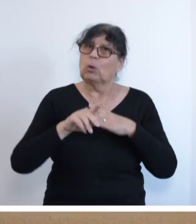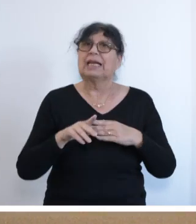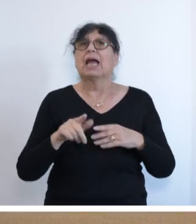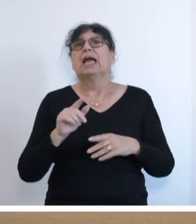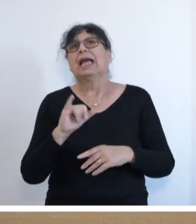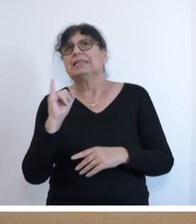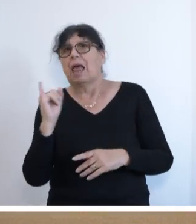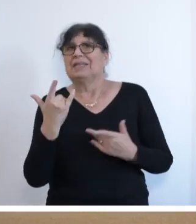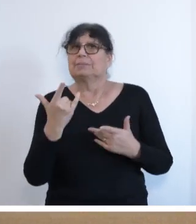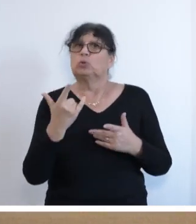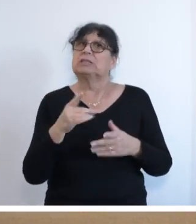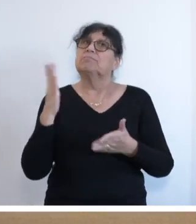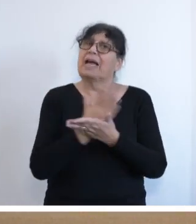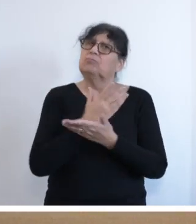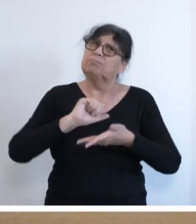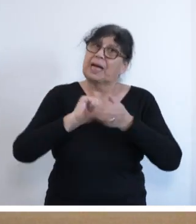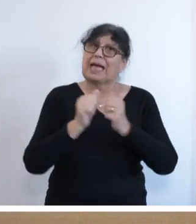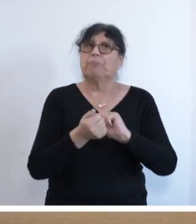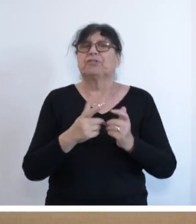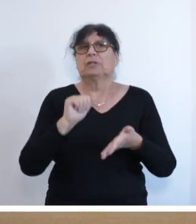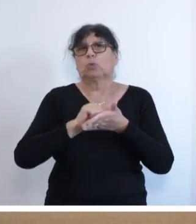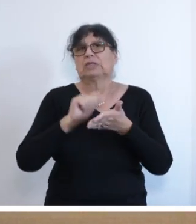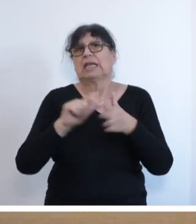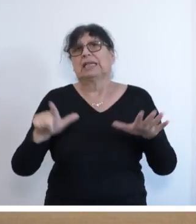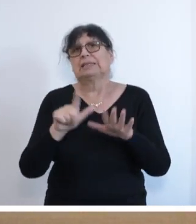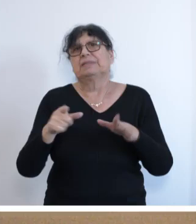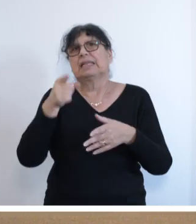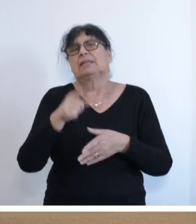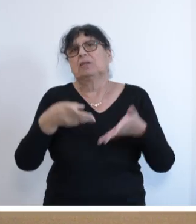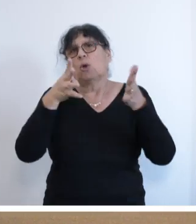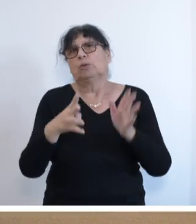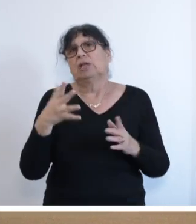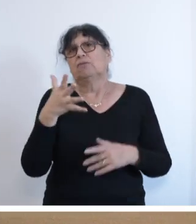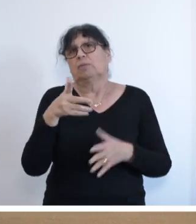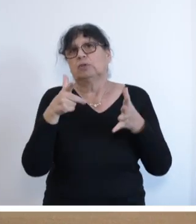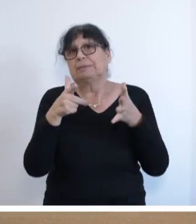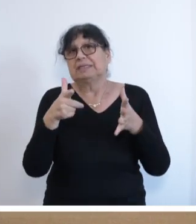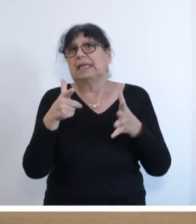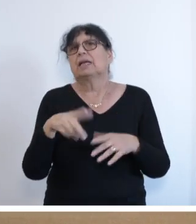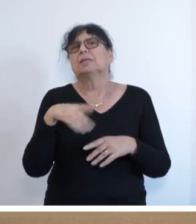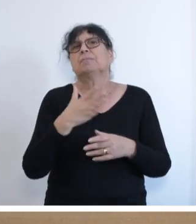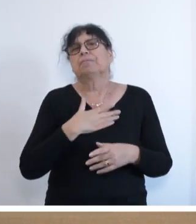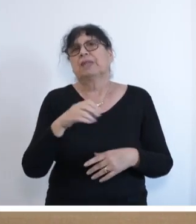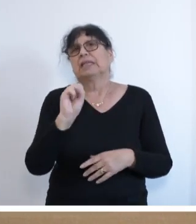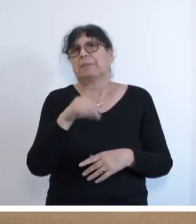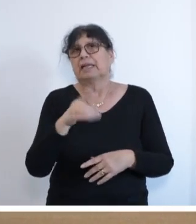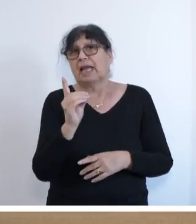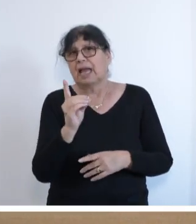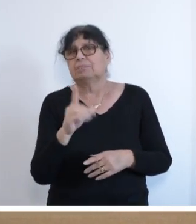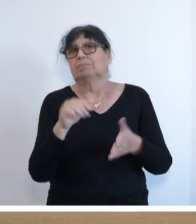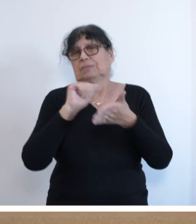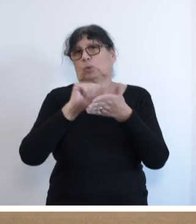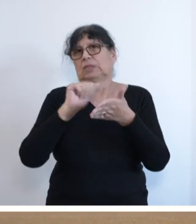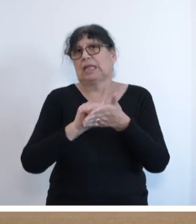entschieden bekämpfen, Drucksache 17 975, hat die SPD-Landtagsfraktion mit der